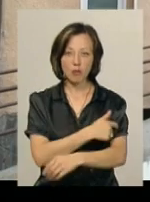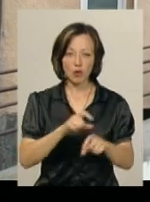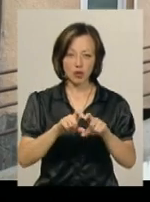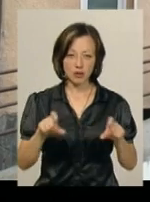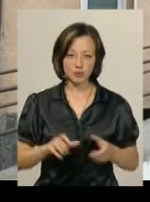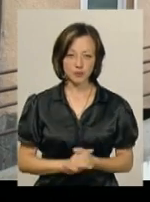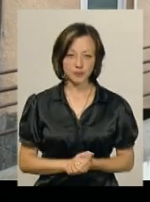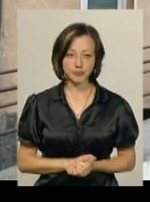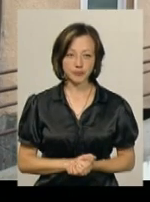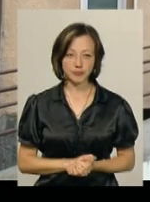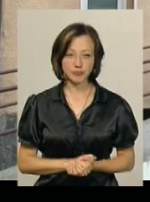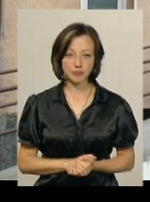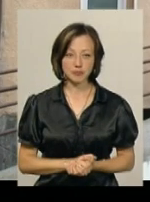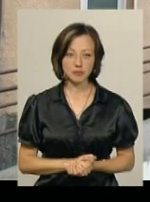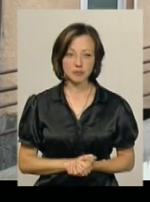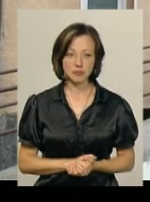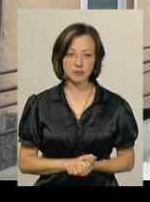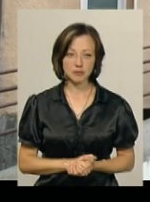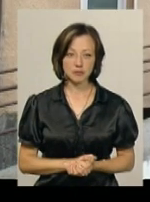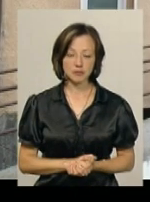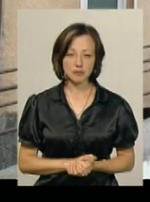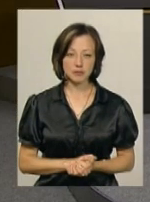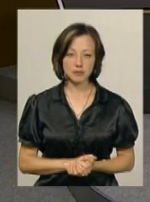Михайло Жила, Олександр Горішевський. Новини Поділляцентр.